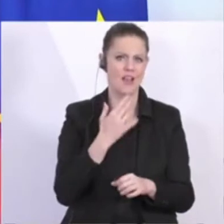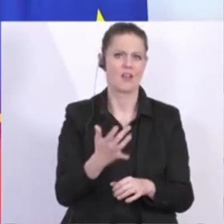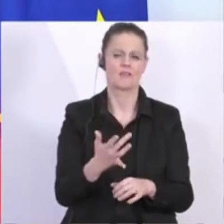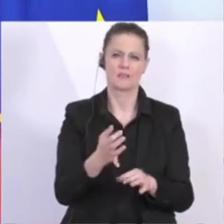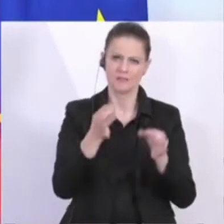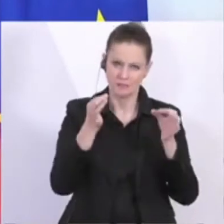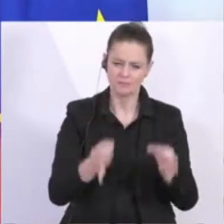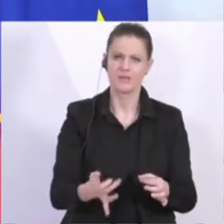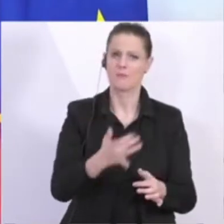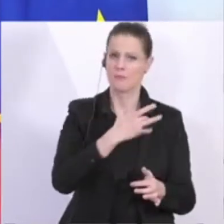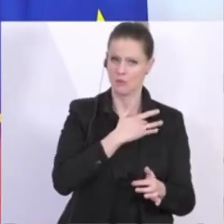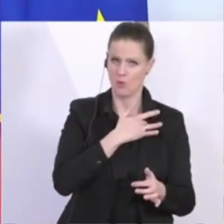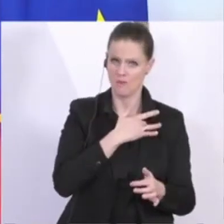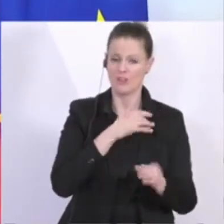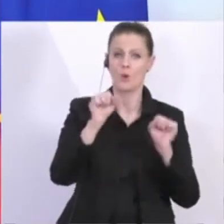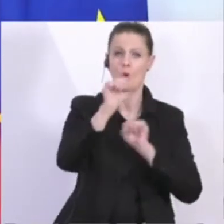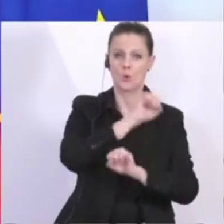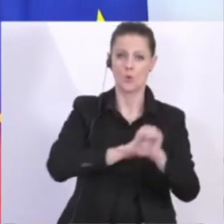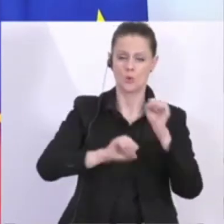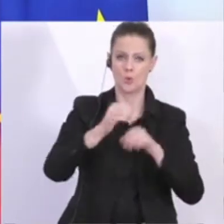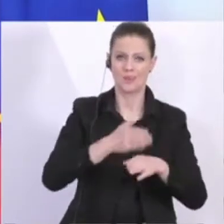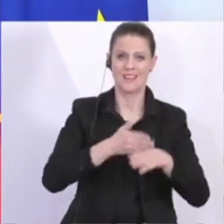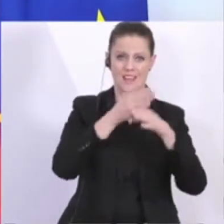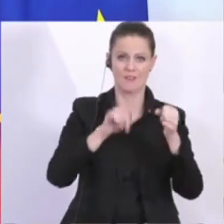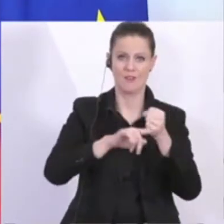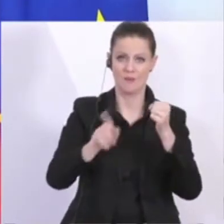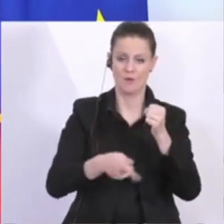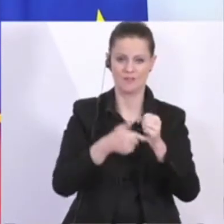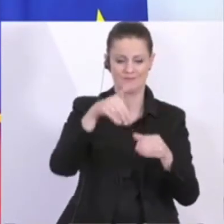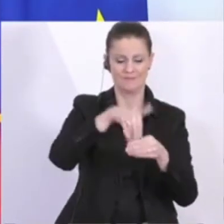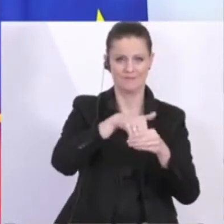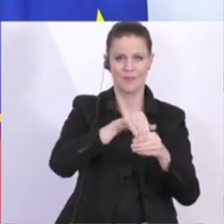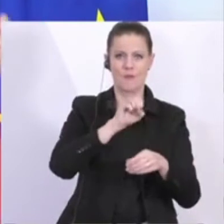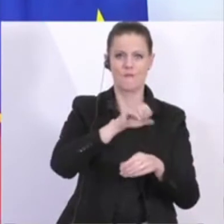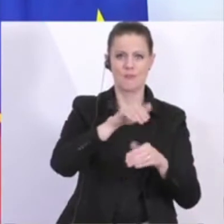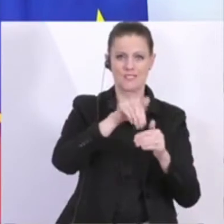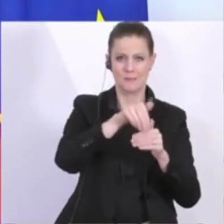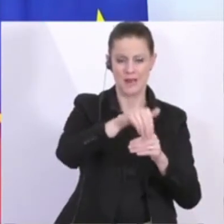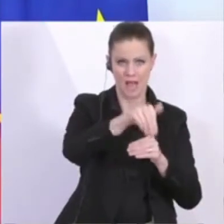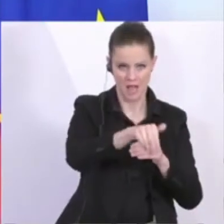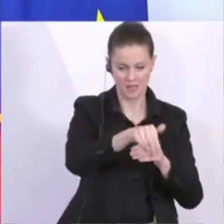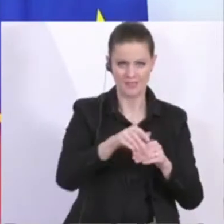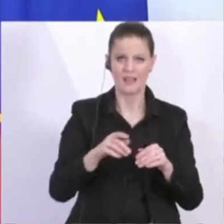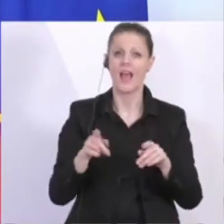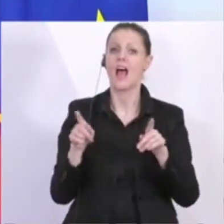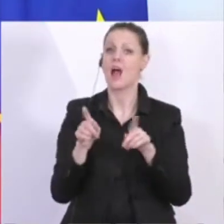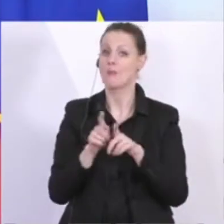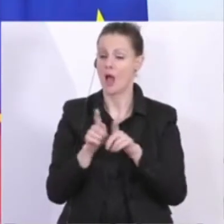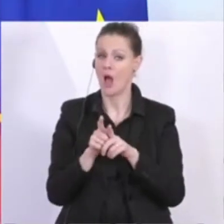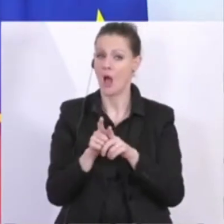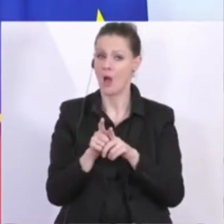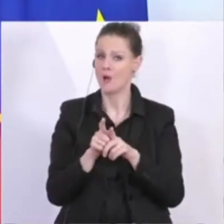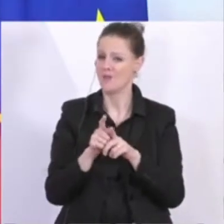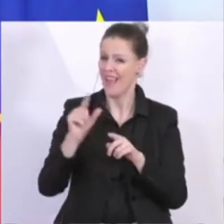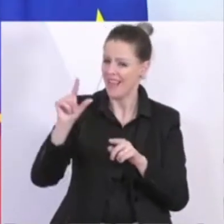Das wird den Nothilfefonds betreffen, der große 15-Milliarden-Fonds. Aber und zunächst einmal all jenen, die ganz